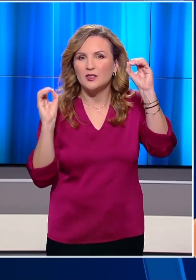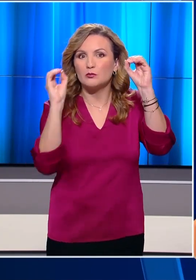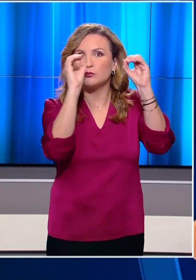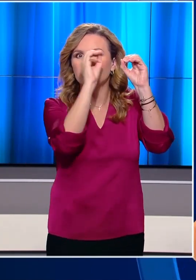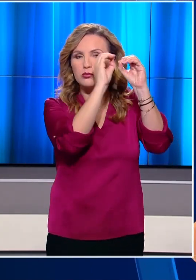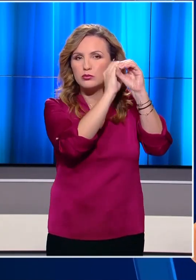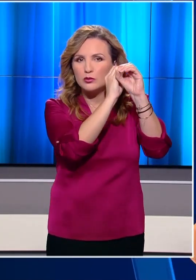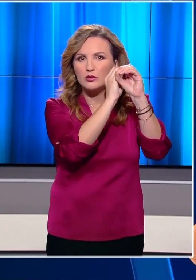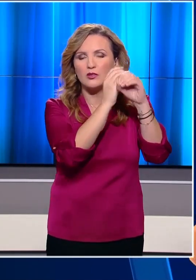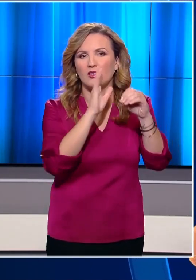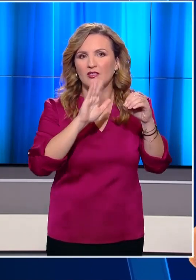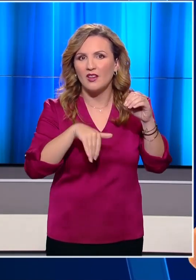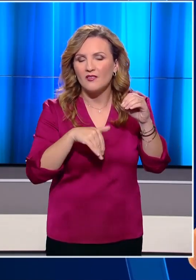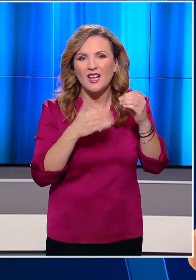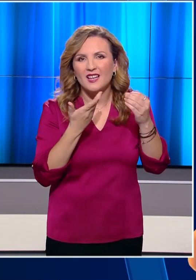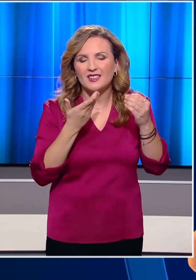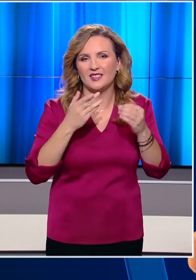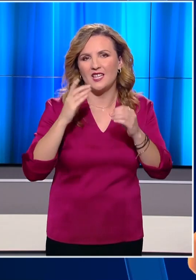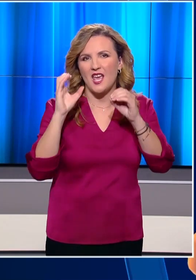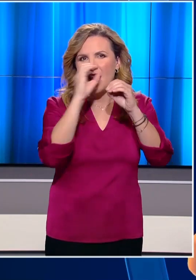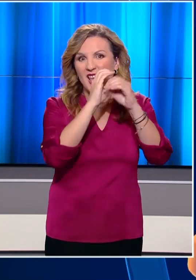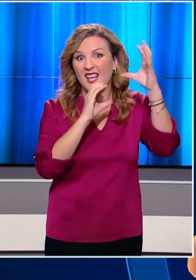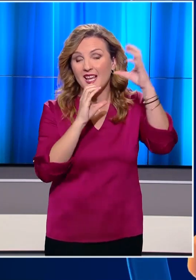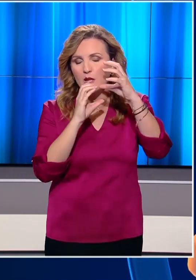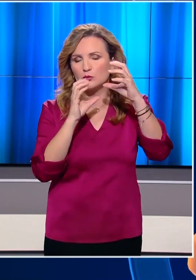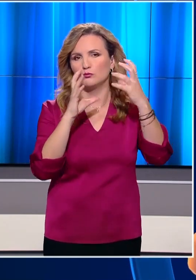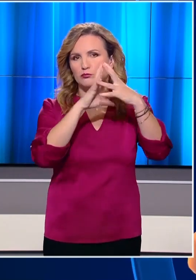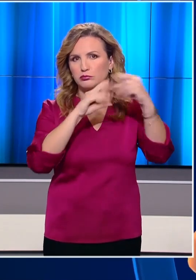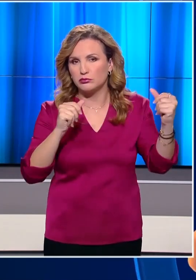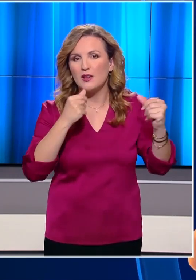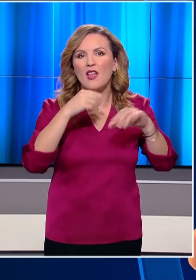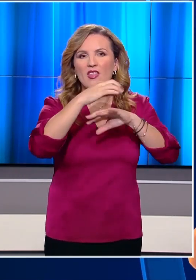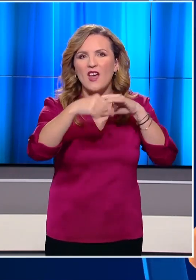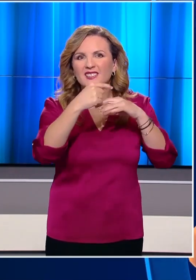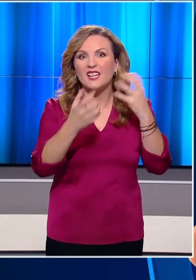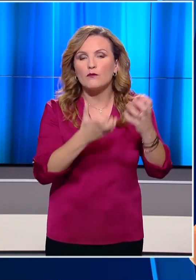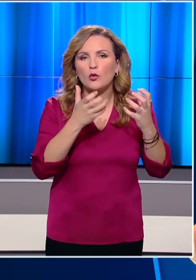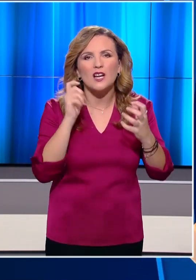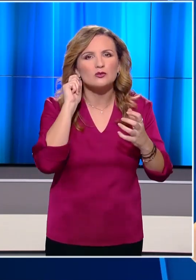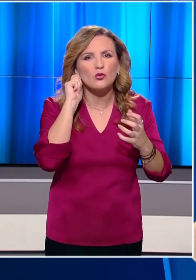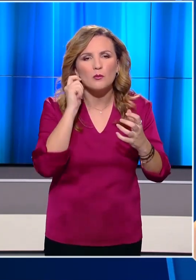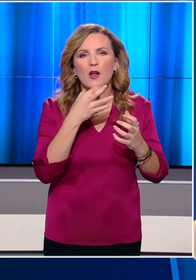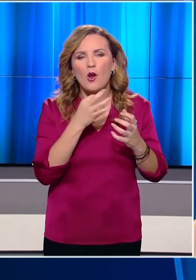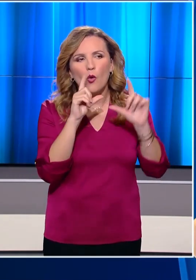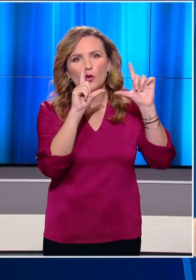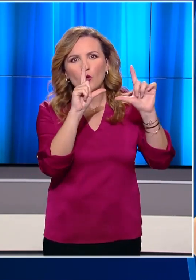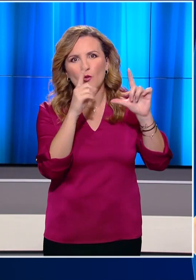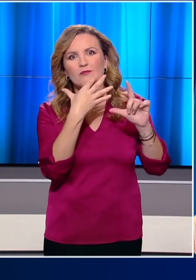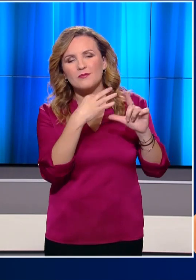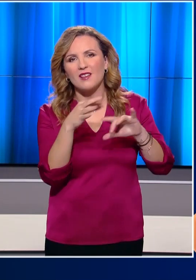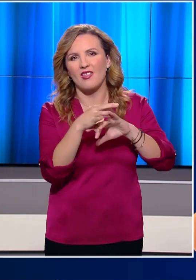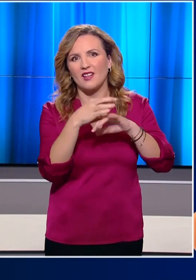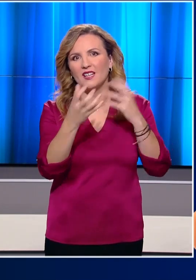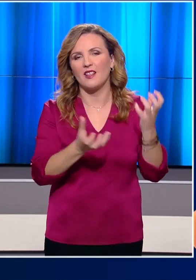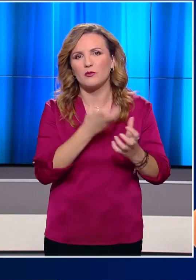Την τελευταία έκλειψη ηλίου του χρόνου που οι ειδικοί ονομάζουν και δαχτυλίδι της φωτιάς λόγω της εικόνας που δημιούργησε.